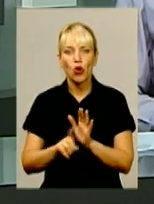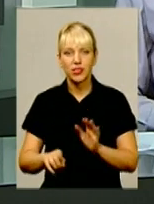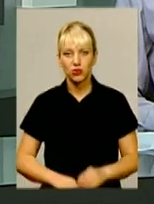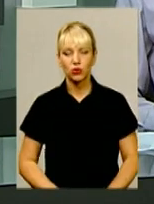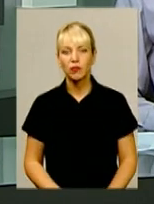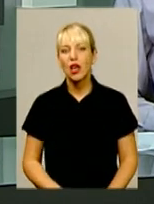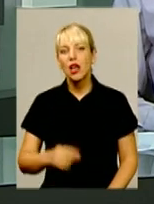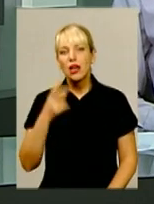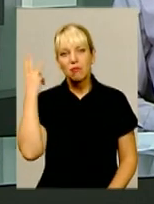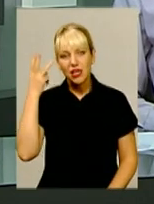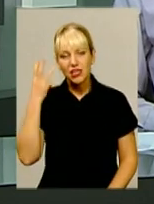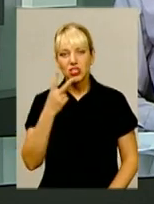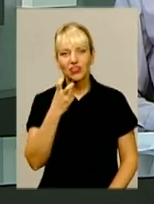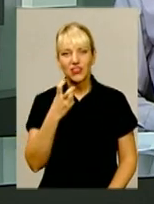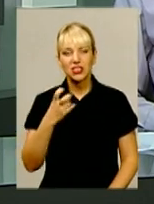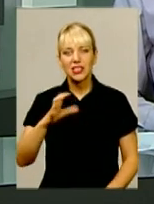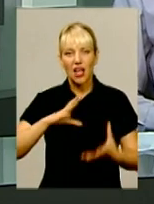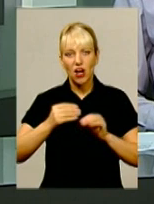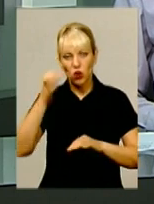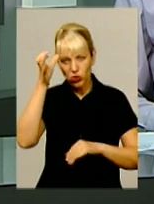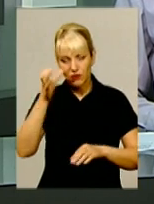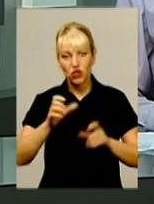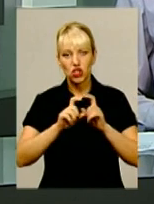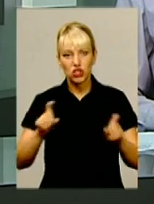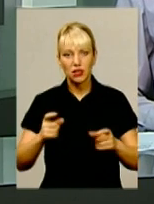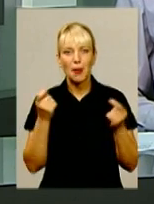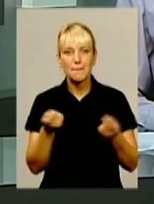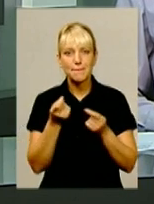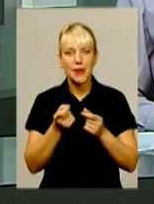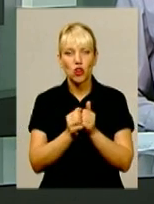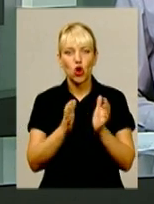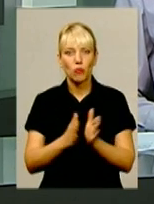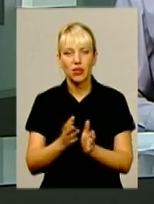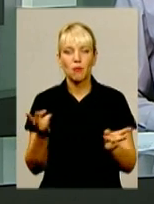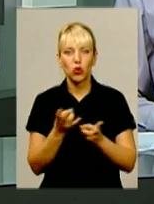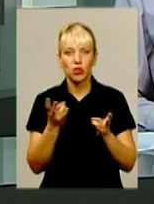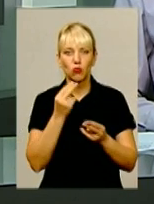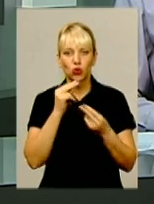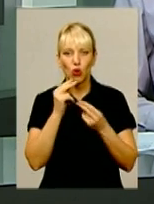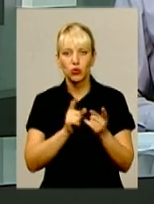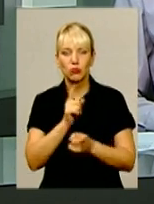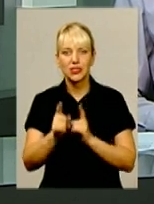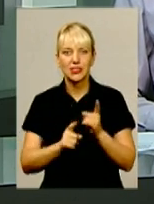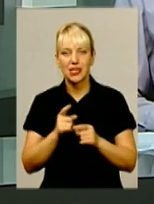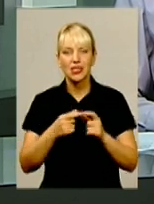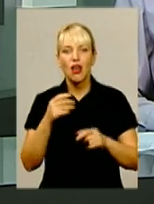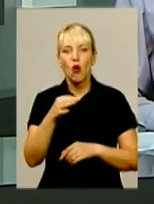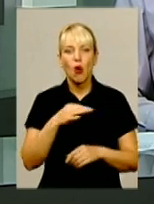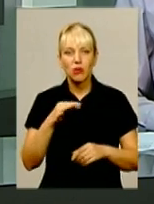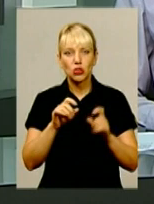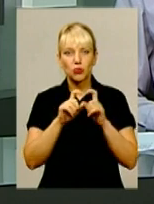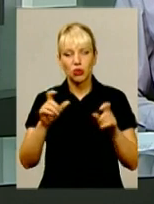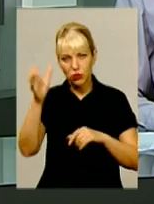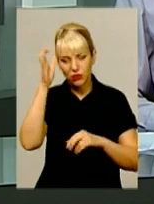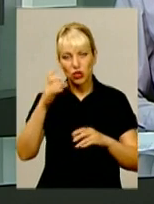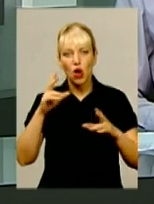Хмельниччині понад 200 загальноосвітніх шкіл малокомплектні та потребують оптимізації. В обласному департаменті освіти прогнозують, що на